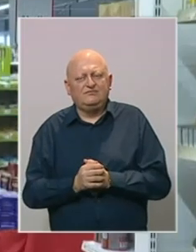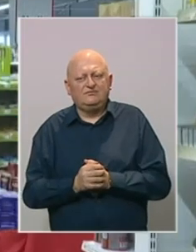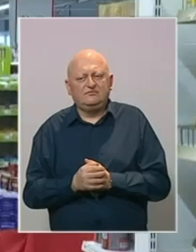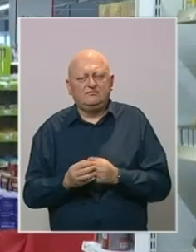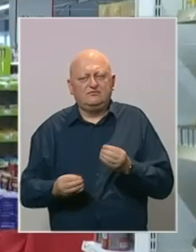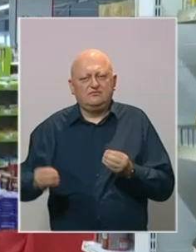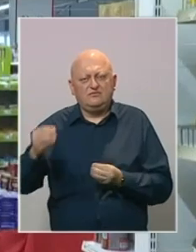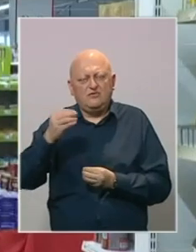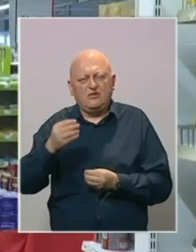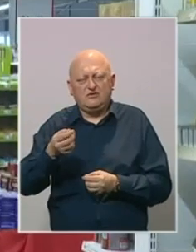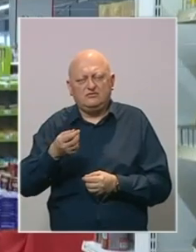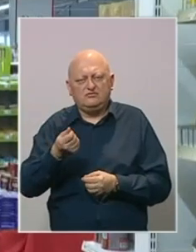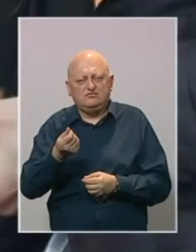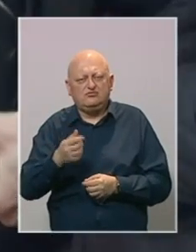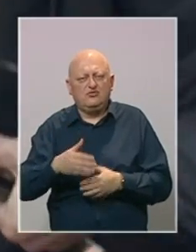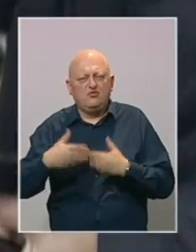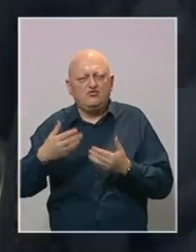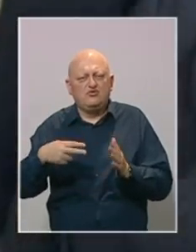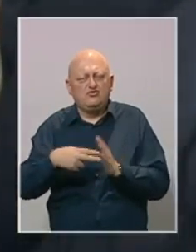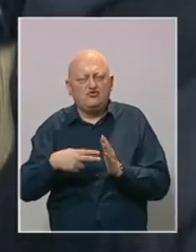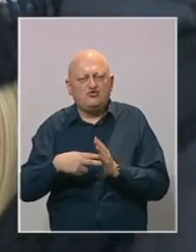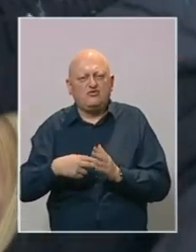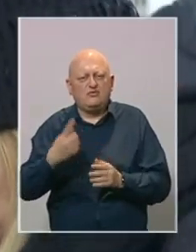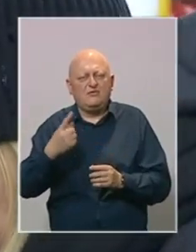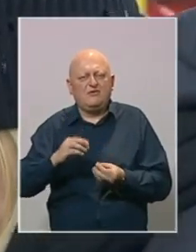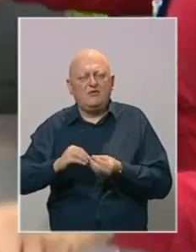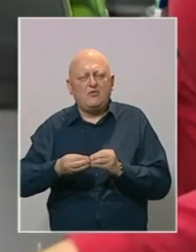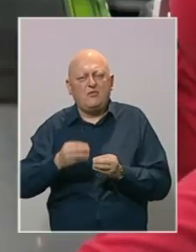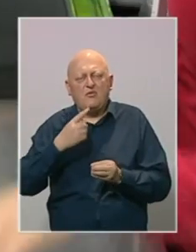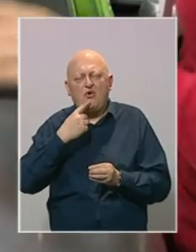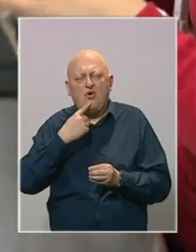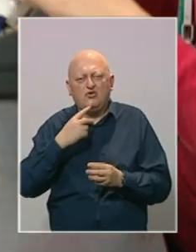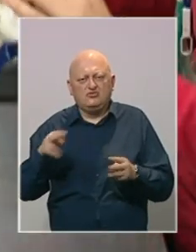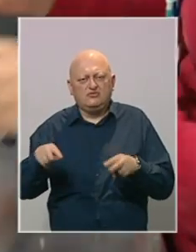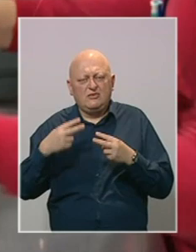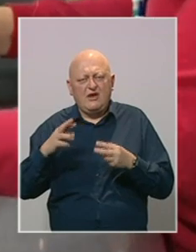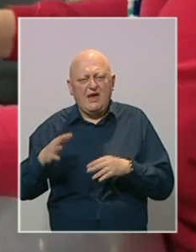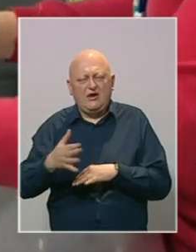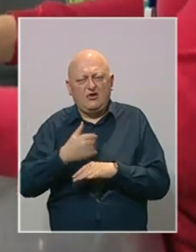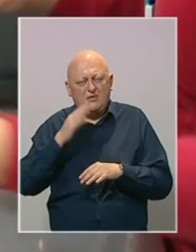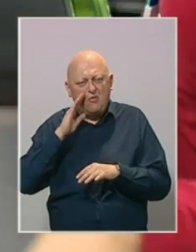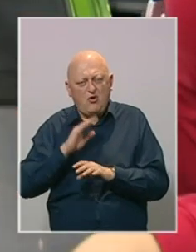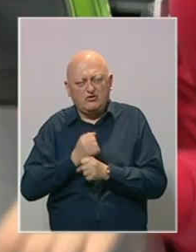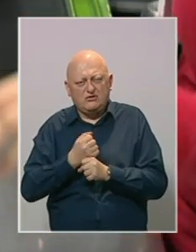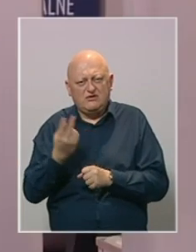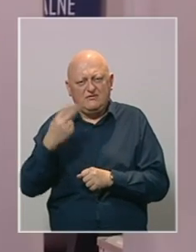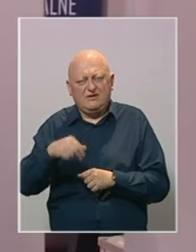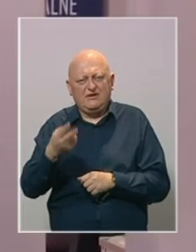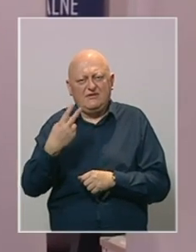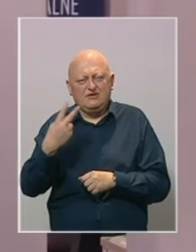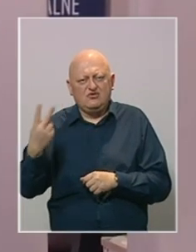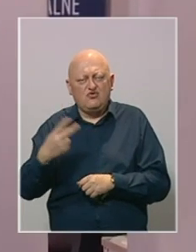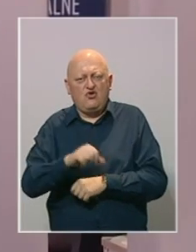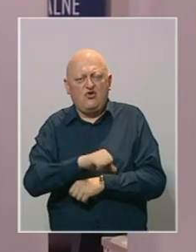Poskupljenje finalnih proizvoda, usluga, električne energije prvi su problemi sa kojima će se suočiti ekonomija Bosne i Hercegovine u 2022.